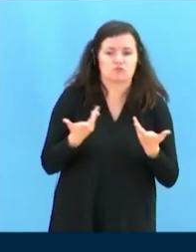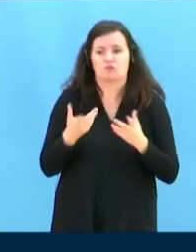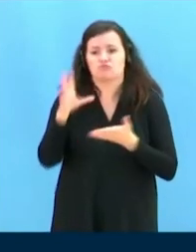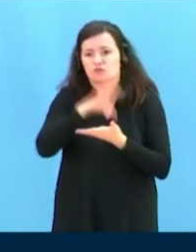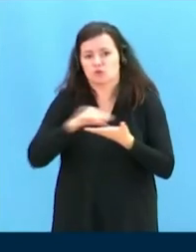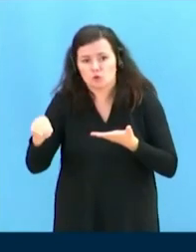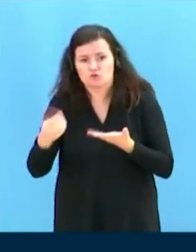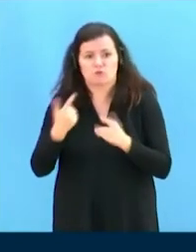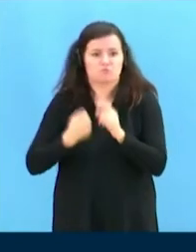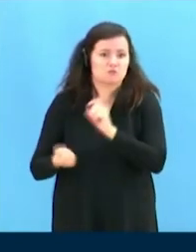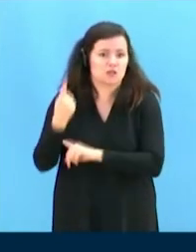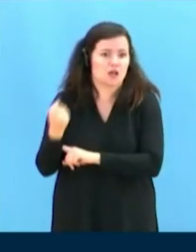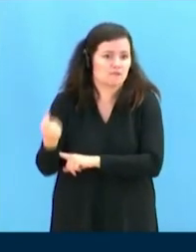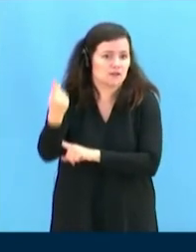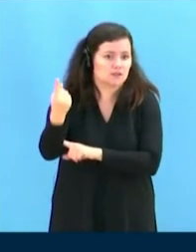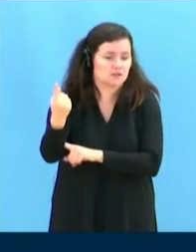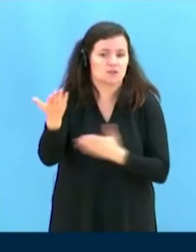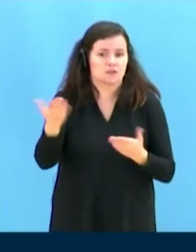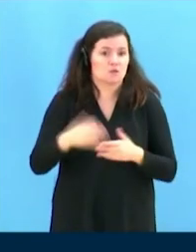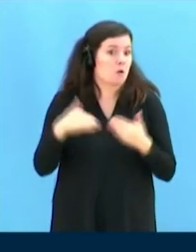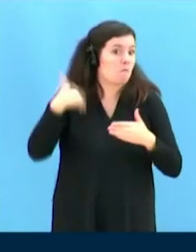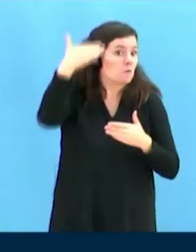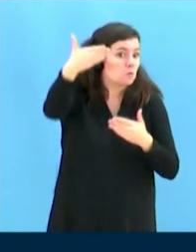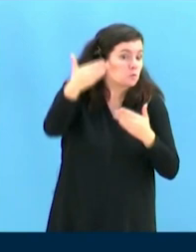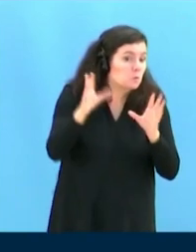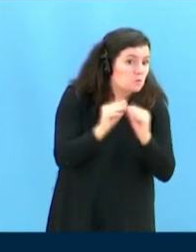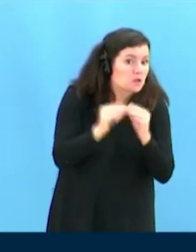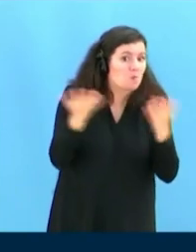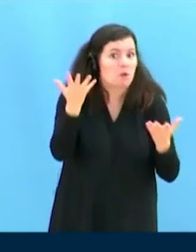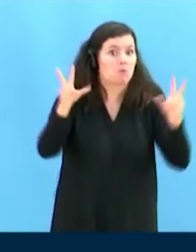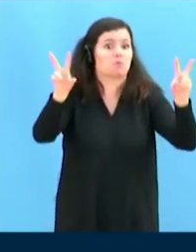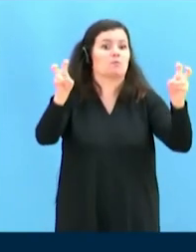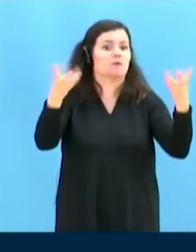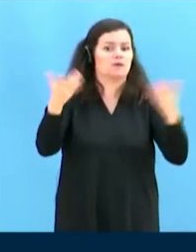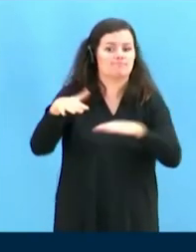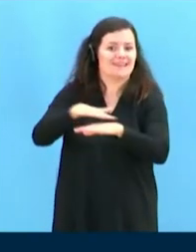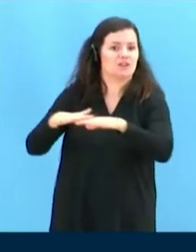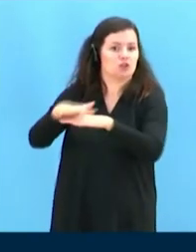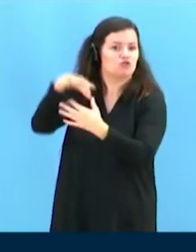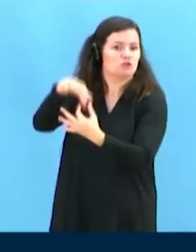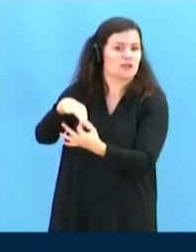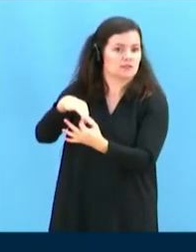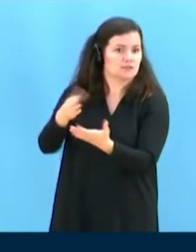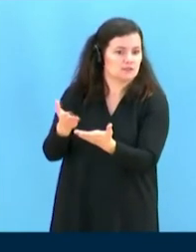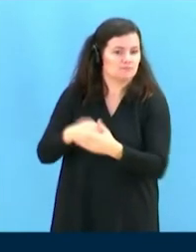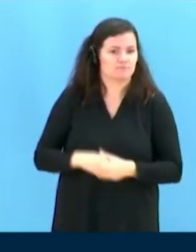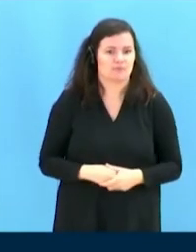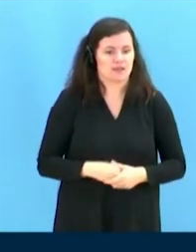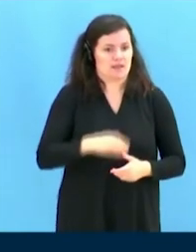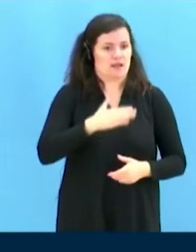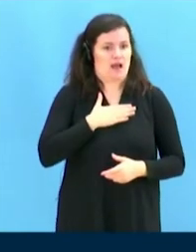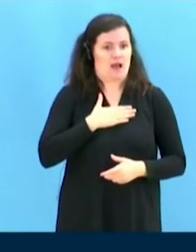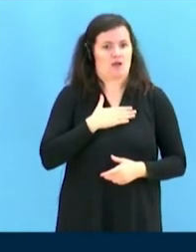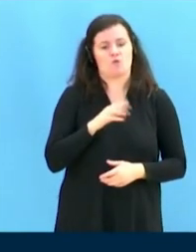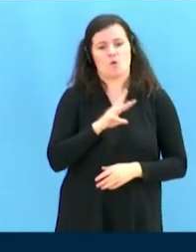réunion future concernant les peuples autochtones. L'Assemblée des Arméniens d'Arménie Occidentale pour la région Europe de l'Est, Centra-Asie et